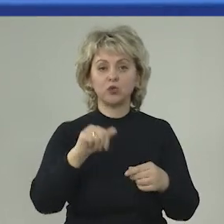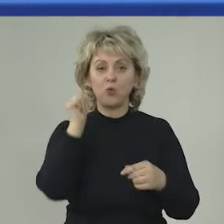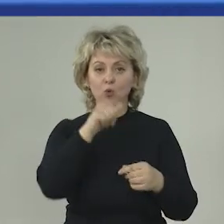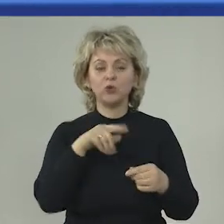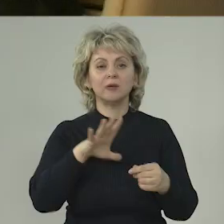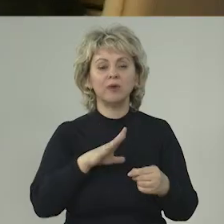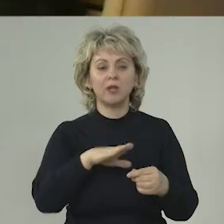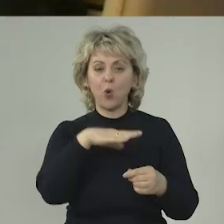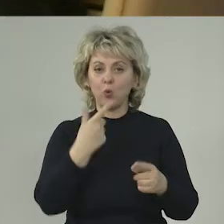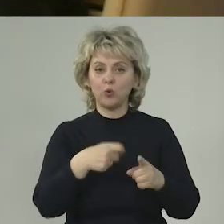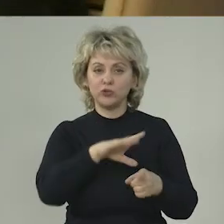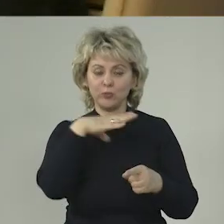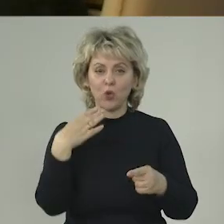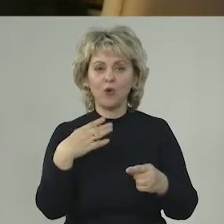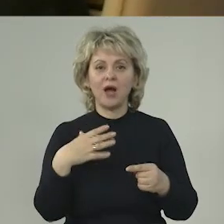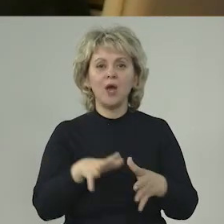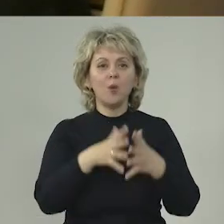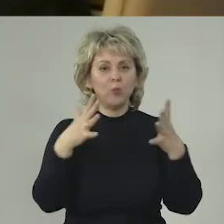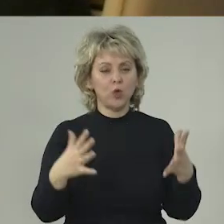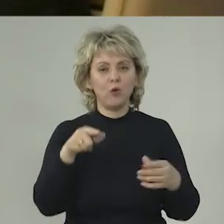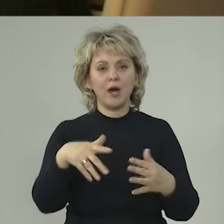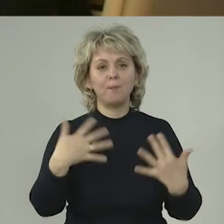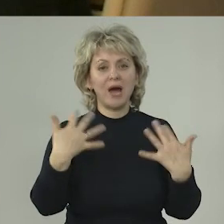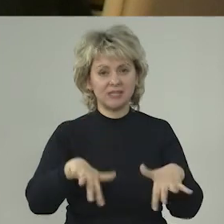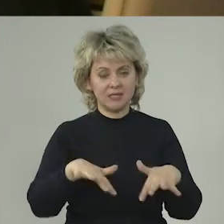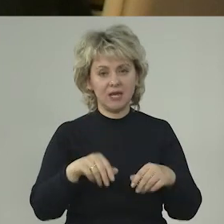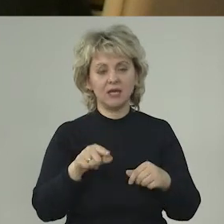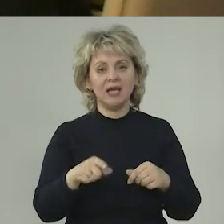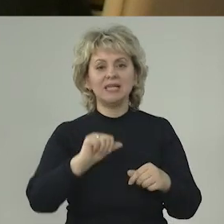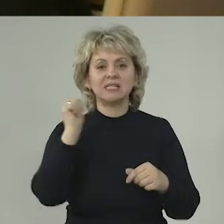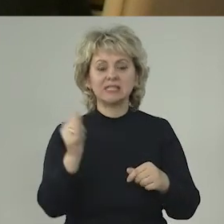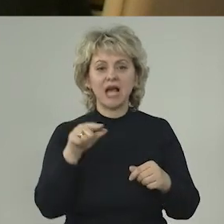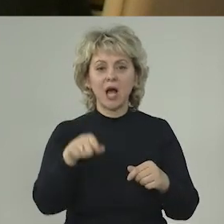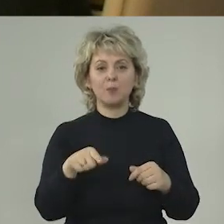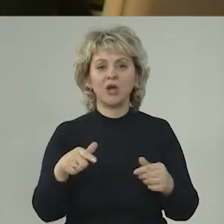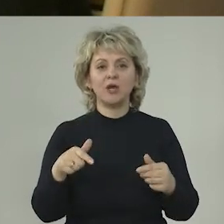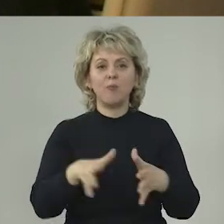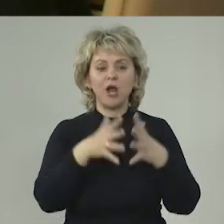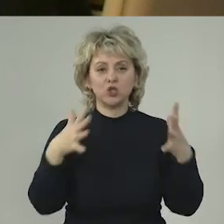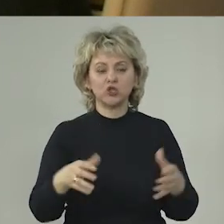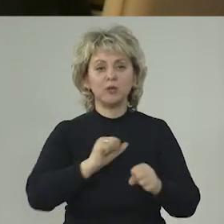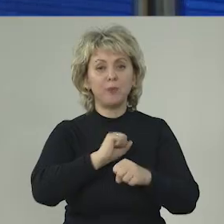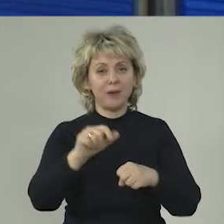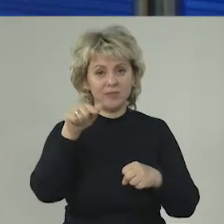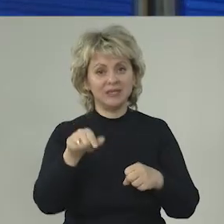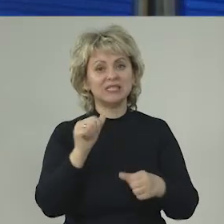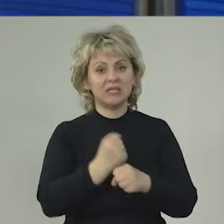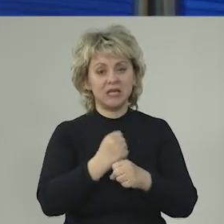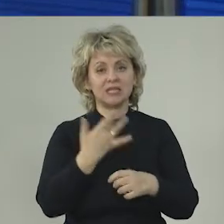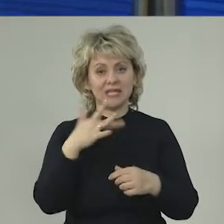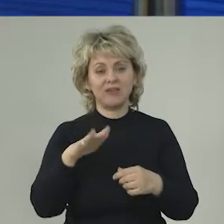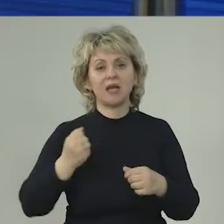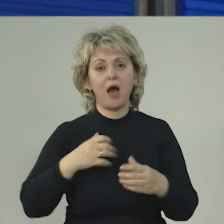те годы понесла самые сокрушительные потери и самые сокрушительные победы именно она